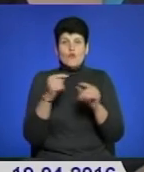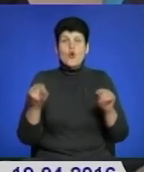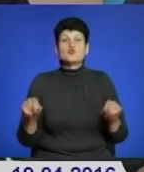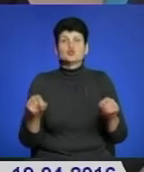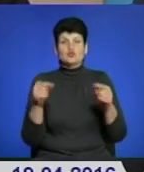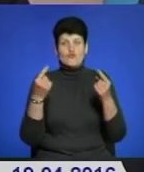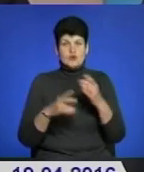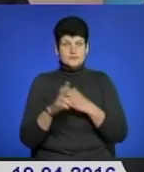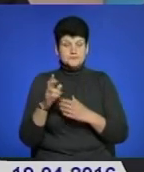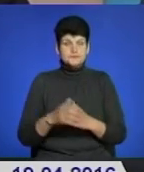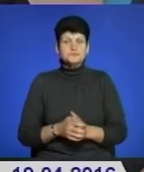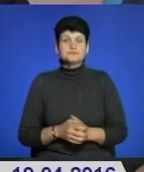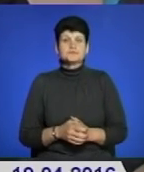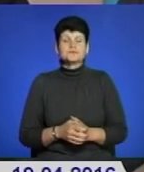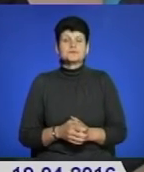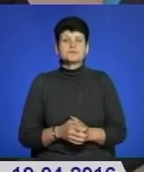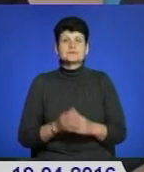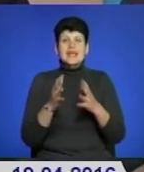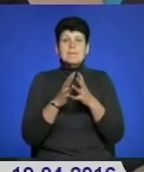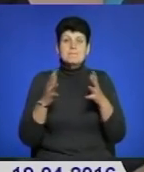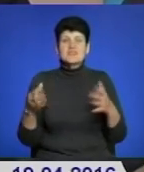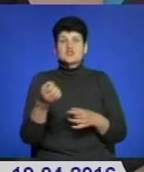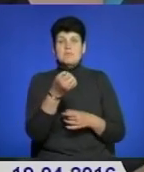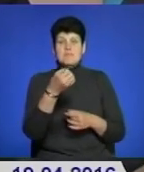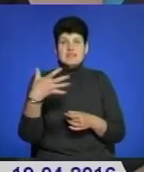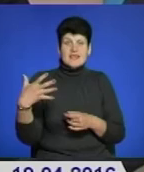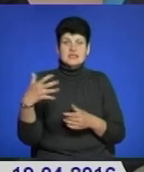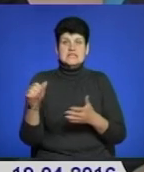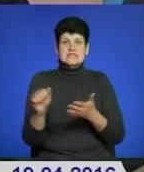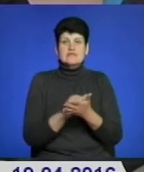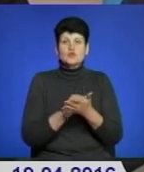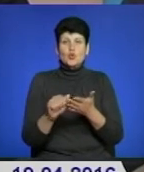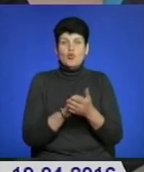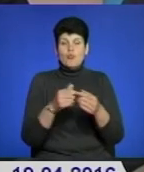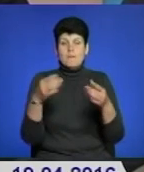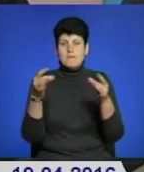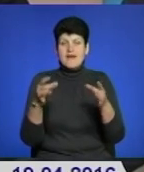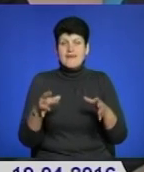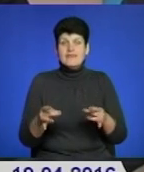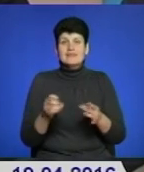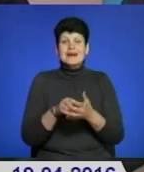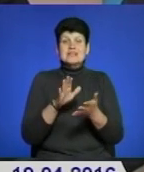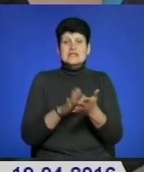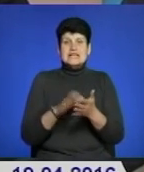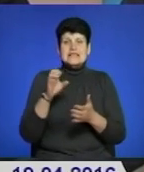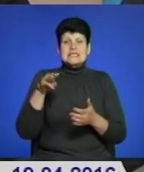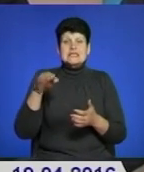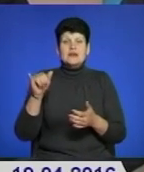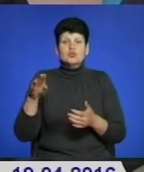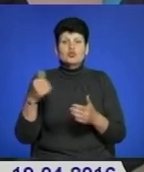більше 15 пакетів документів на реєстрацію статутів в новій